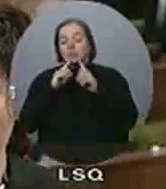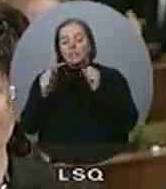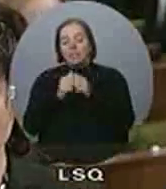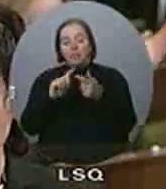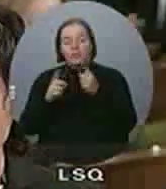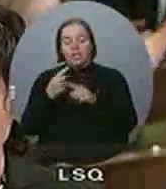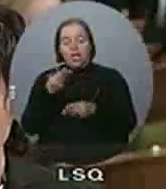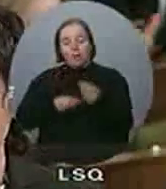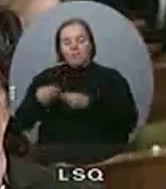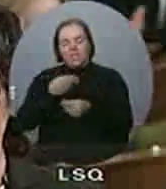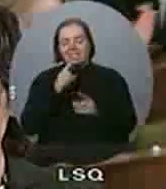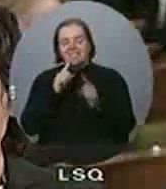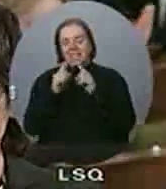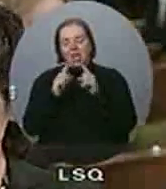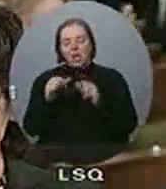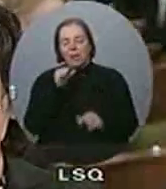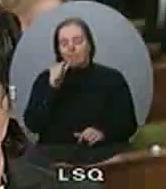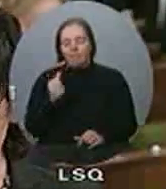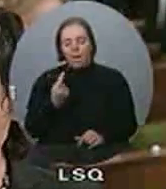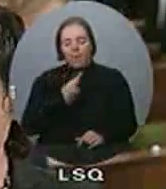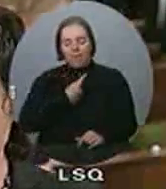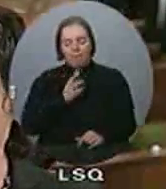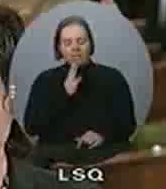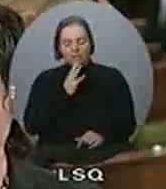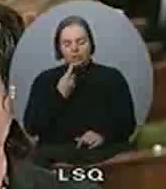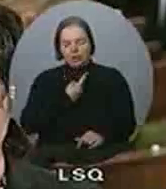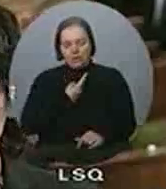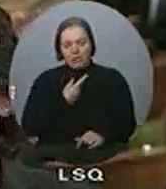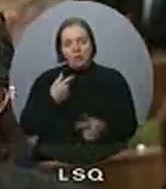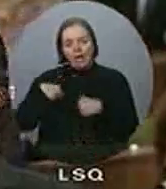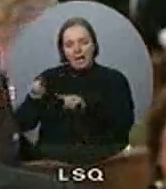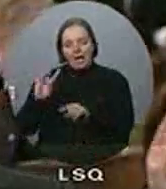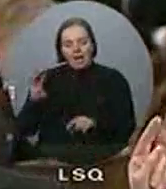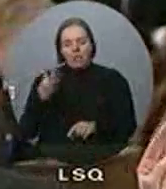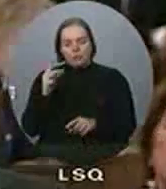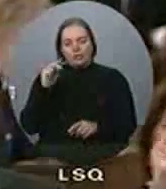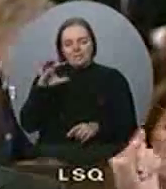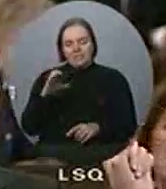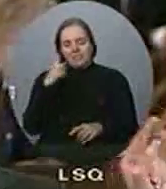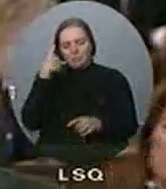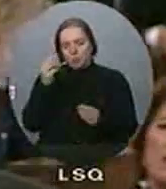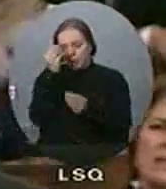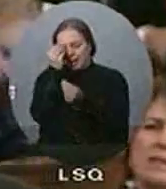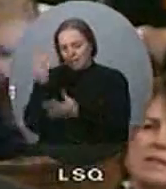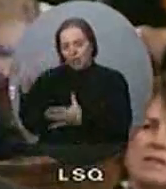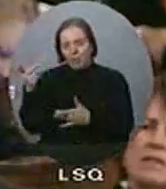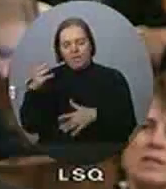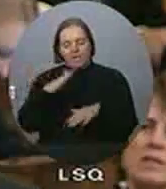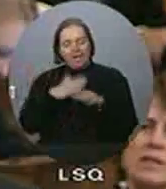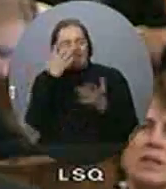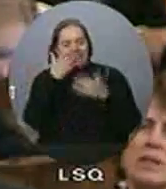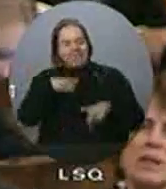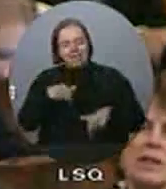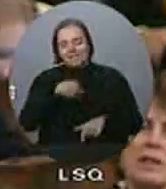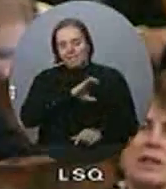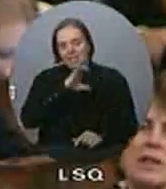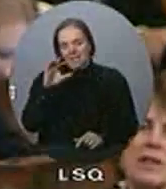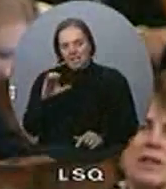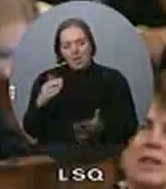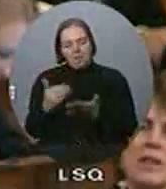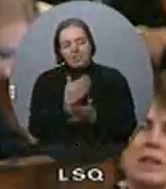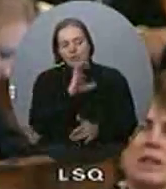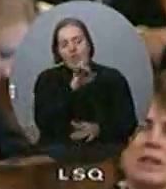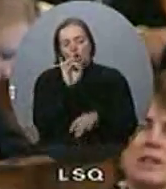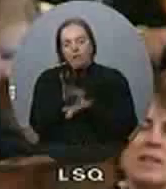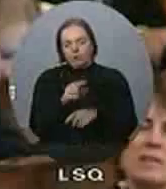c'est un dialogue et non pas un modologue. Nous sommes allés à Washington pour transmettre les préoccupations de tous les Canadiens, ce que les conservateurs refusent de